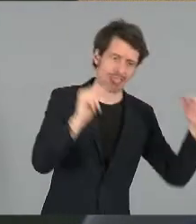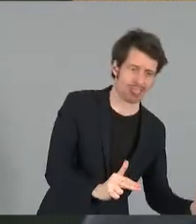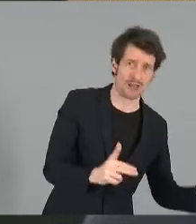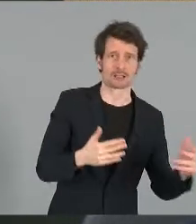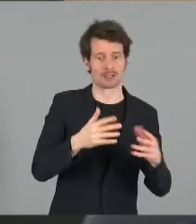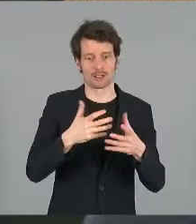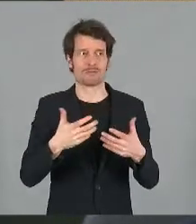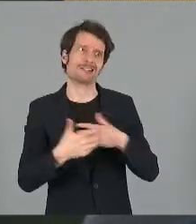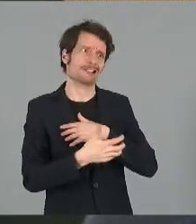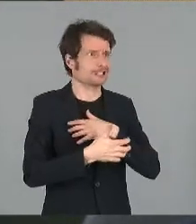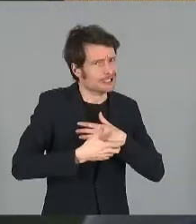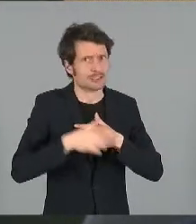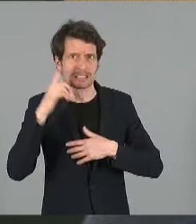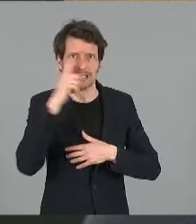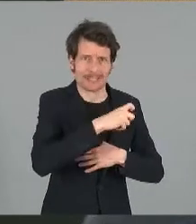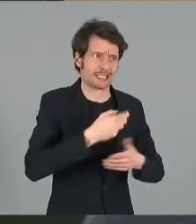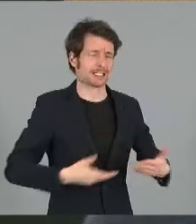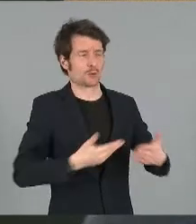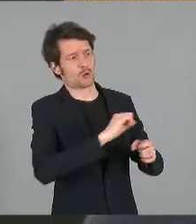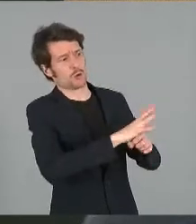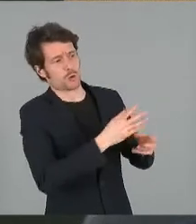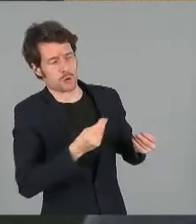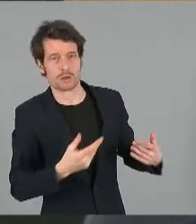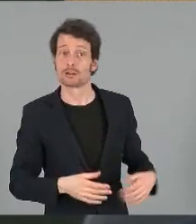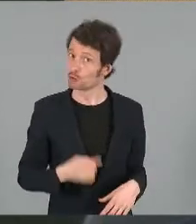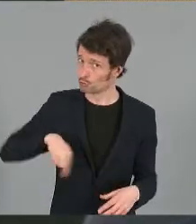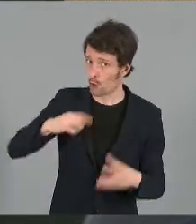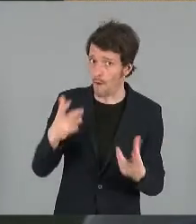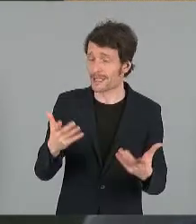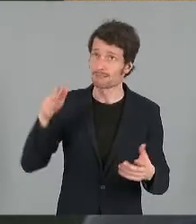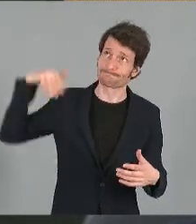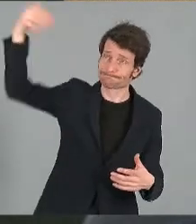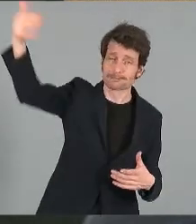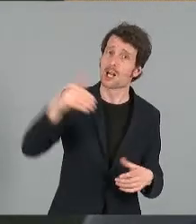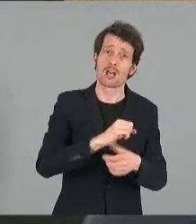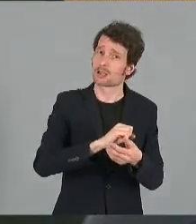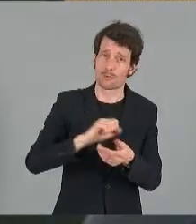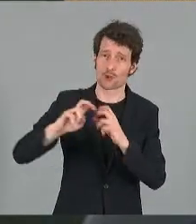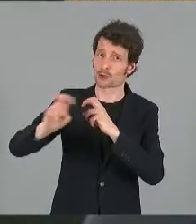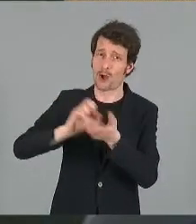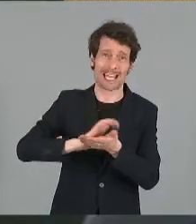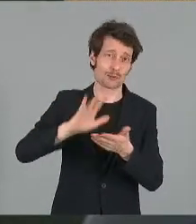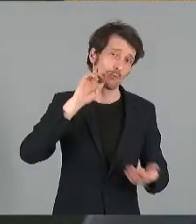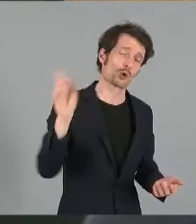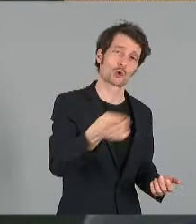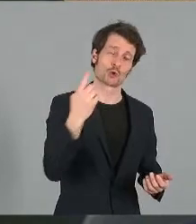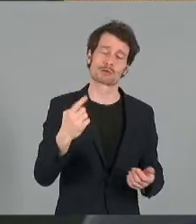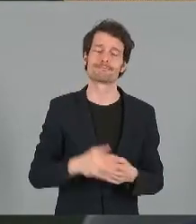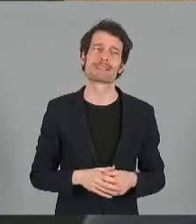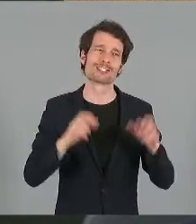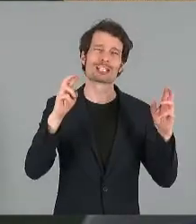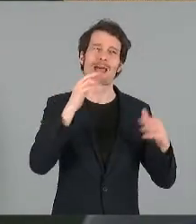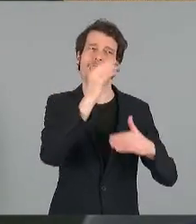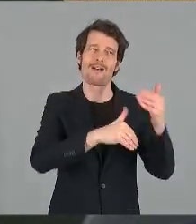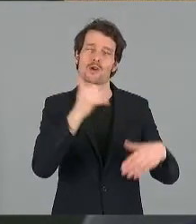est attaché à la mise en place d'une gratuité des transports pour l'ensemble de la population à plus long terme. Nous espérons des avancées rapides et pérennes sur ce point.